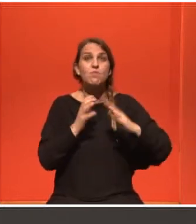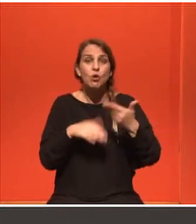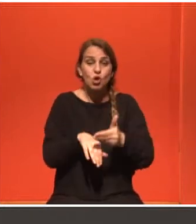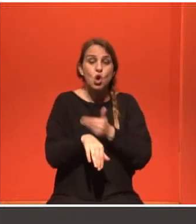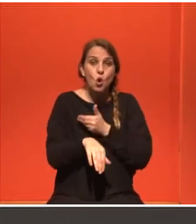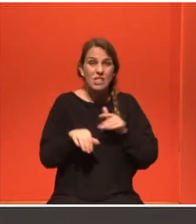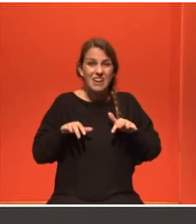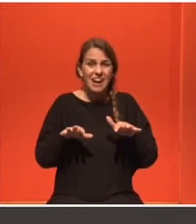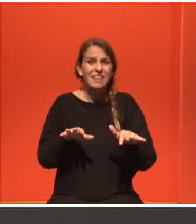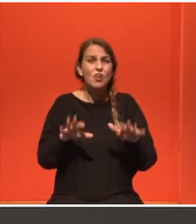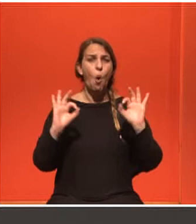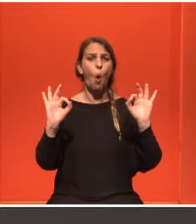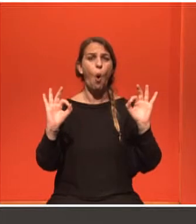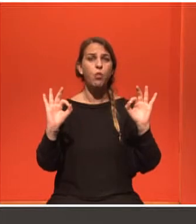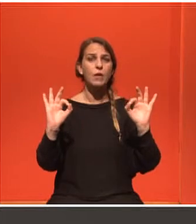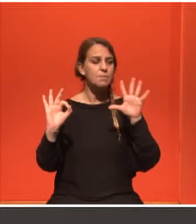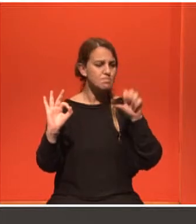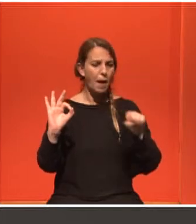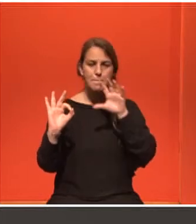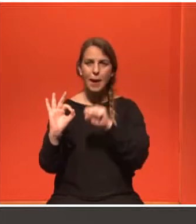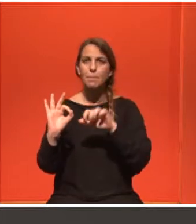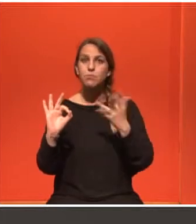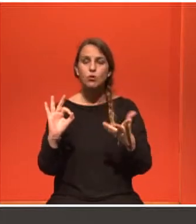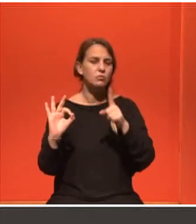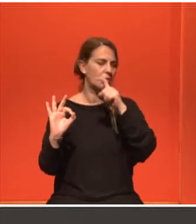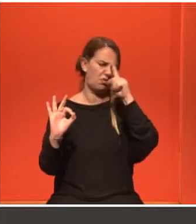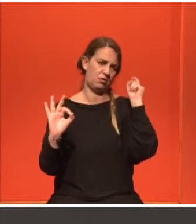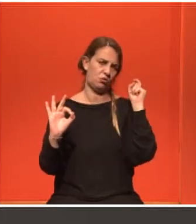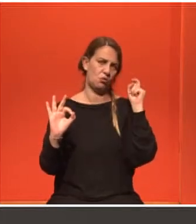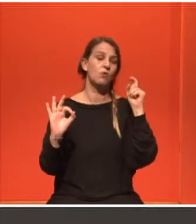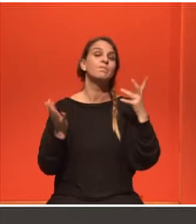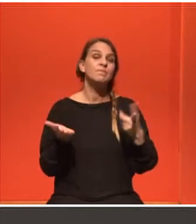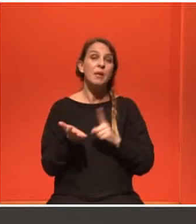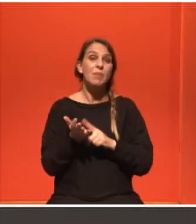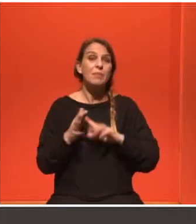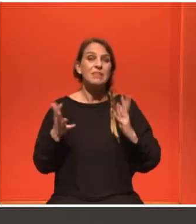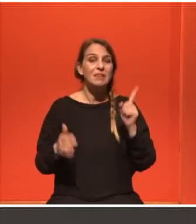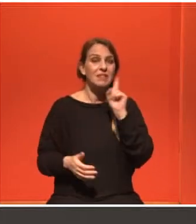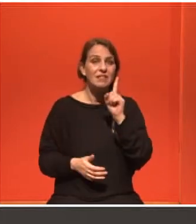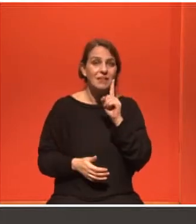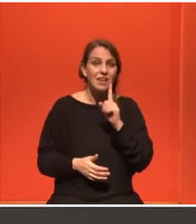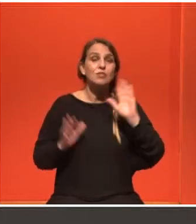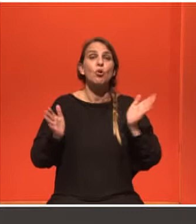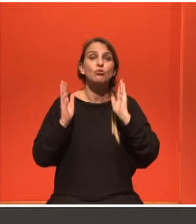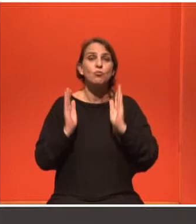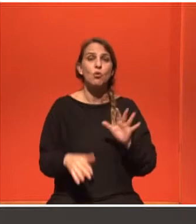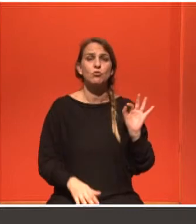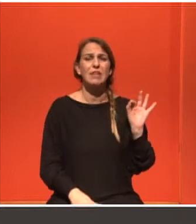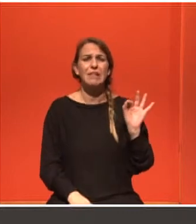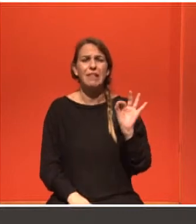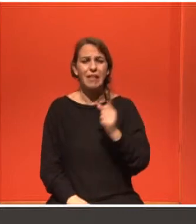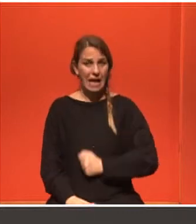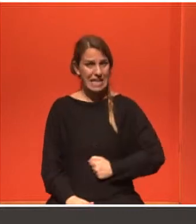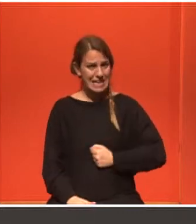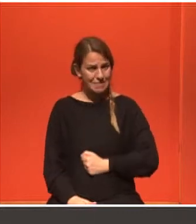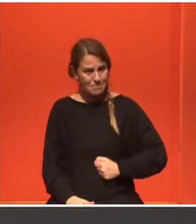τον καρκίνο νοοθήκης. Αυτές οι ασθενείς υποβάλλονται πιο συχνά σε η νεκολογική εξέταση, υπεριφοράφημα